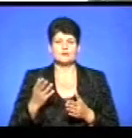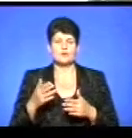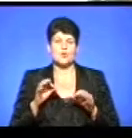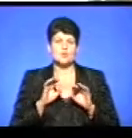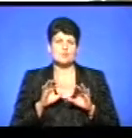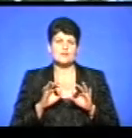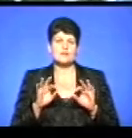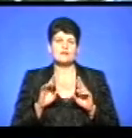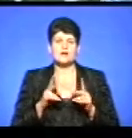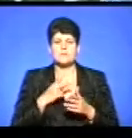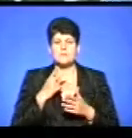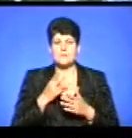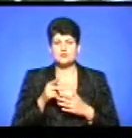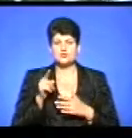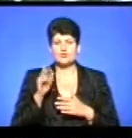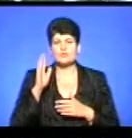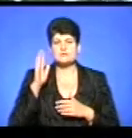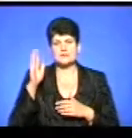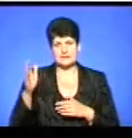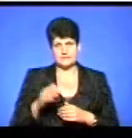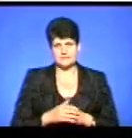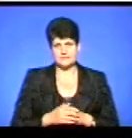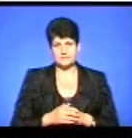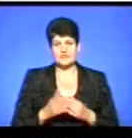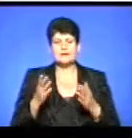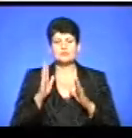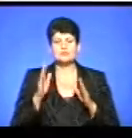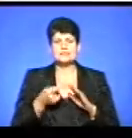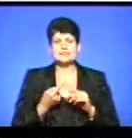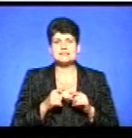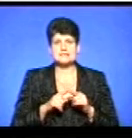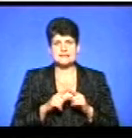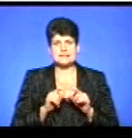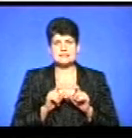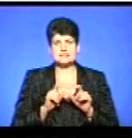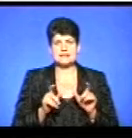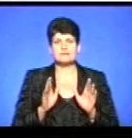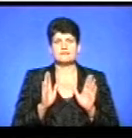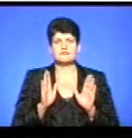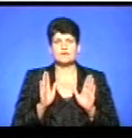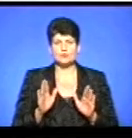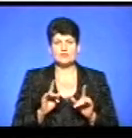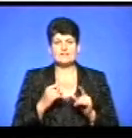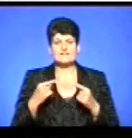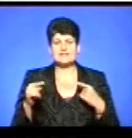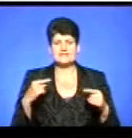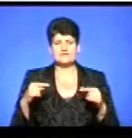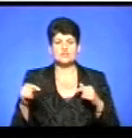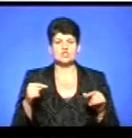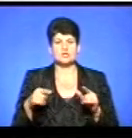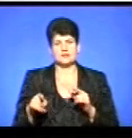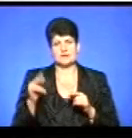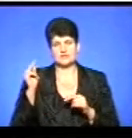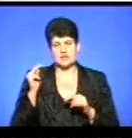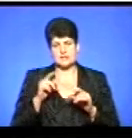розповіли, яким бачать його у перспективі. Яким буде цей заклад? Він буде однозначно вирізнятися з-поміж інших навчальних